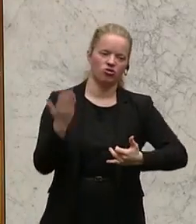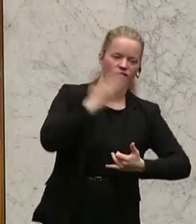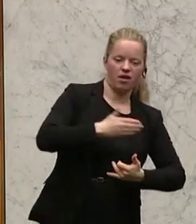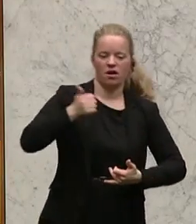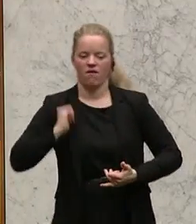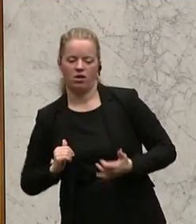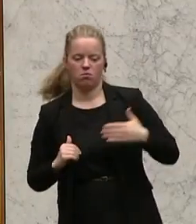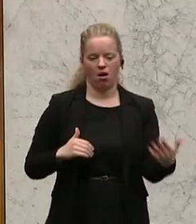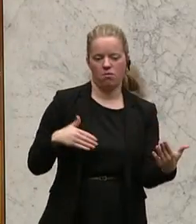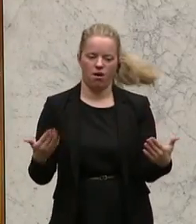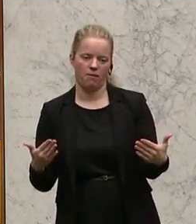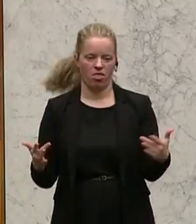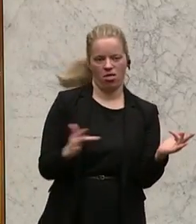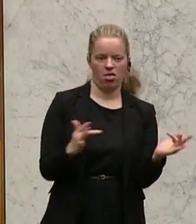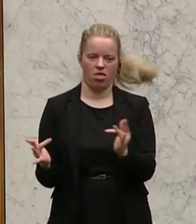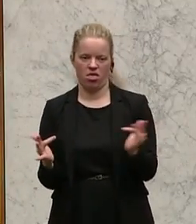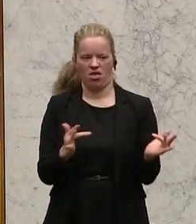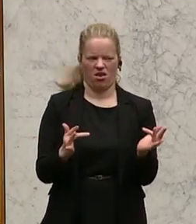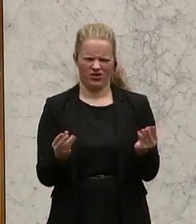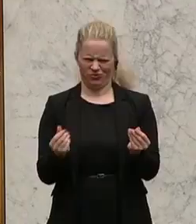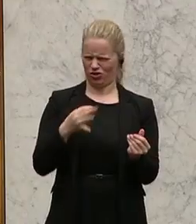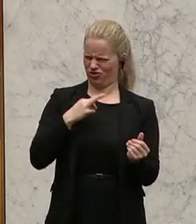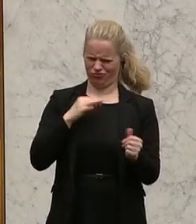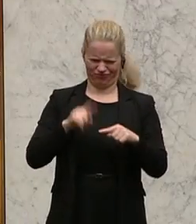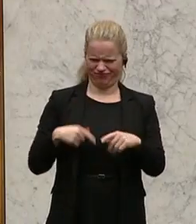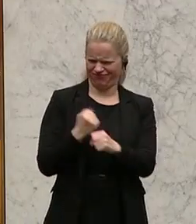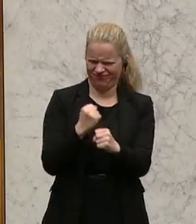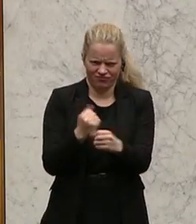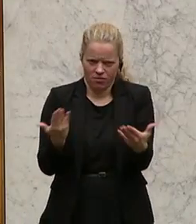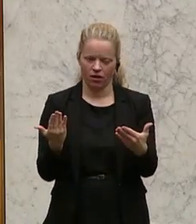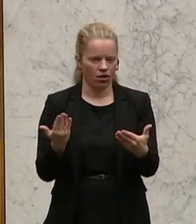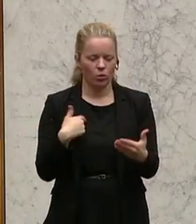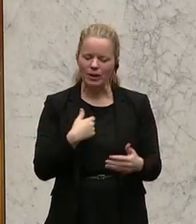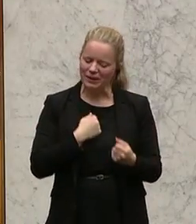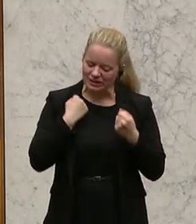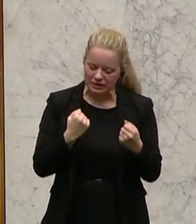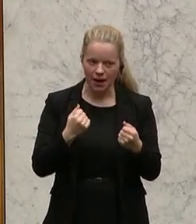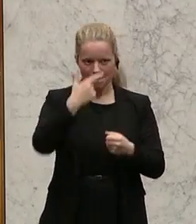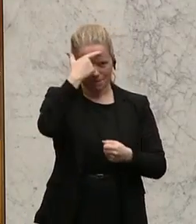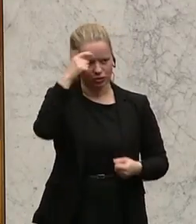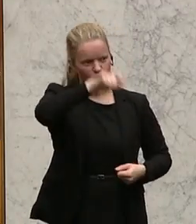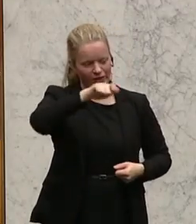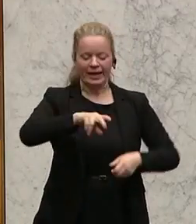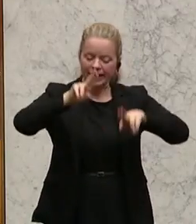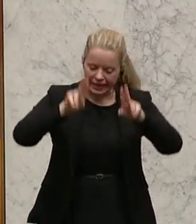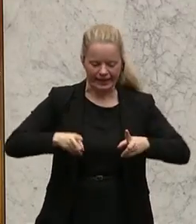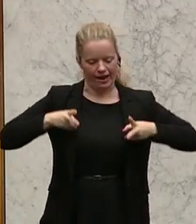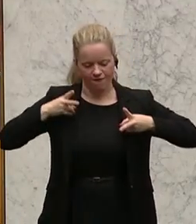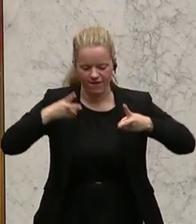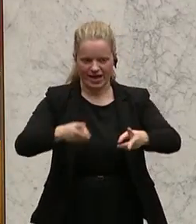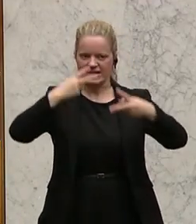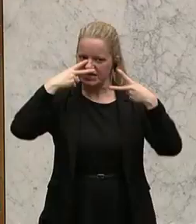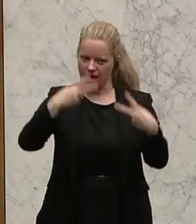Roussetiments schaffen und keine Antwort. Und ich bin überzeugt davon, dass die Menschen den richtigen Weg erkennen werden.